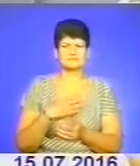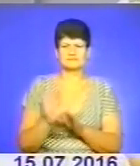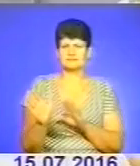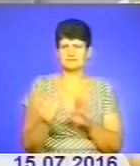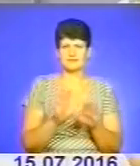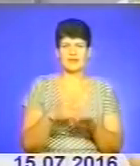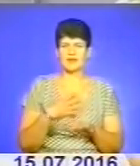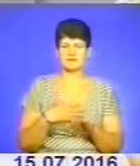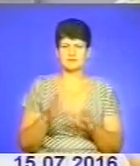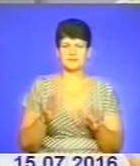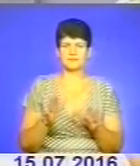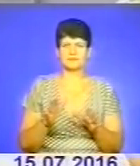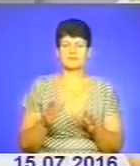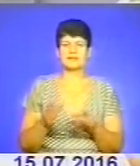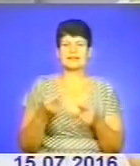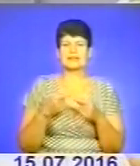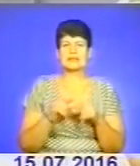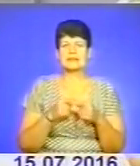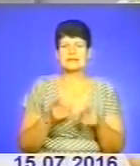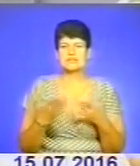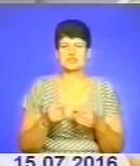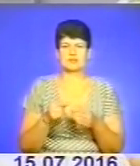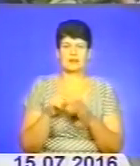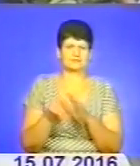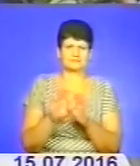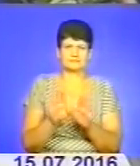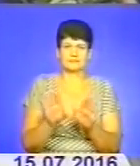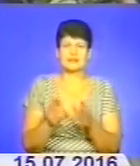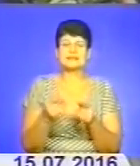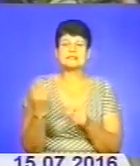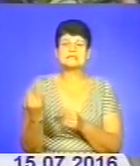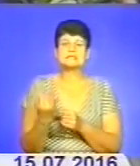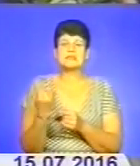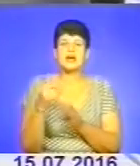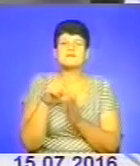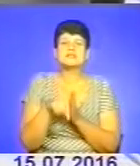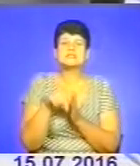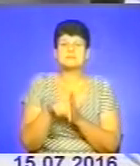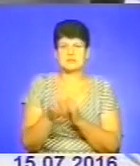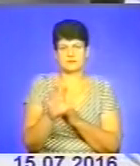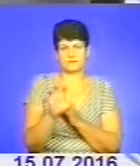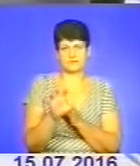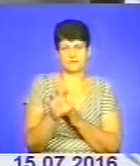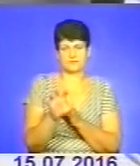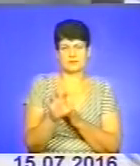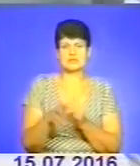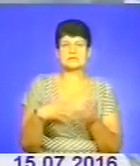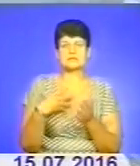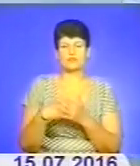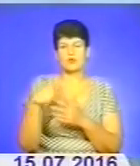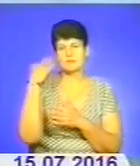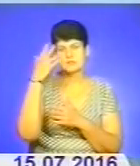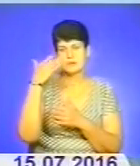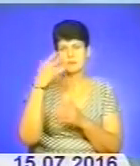якісь технічні характеристики. Цікавить зміст знімку. За своїм задумом ми